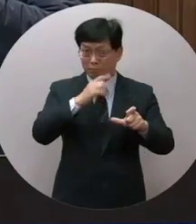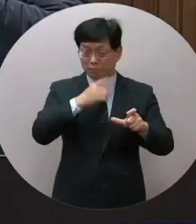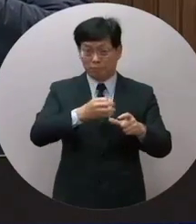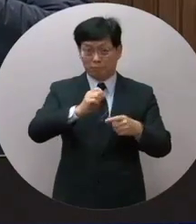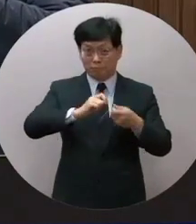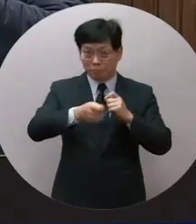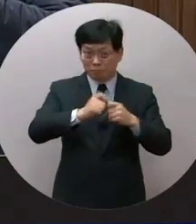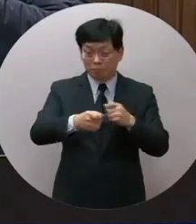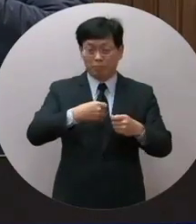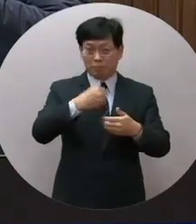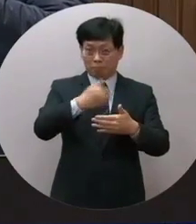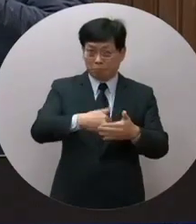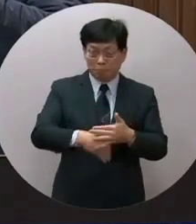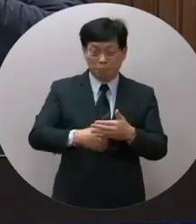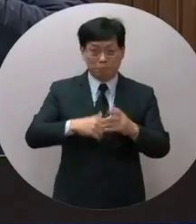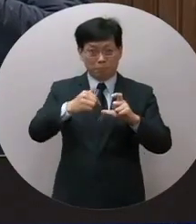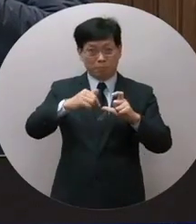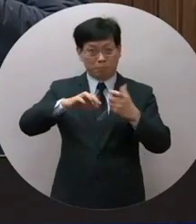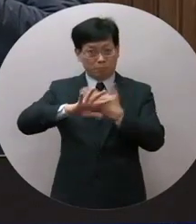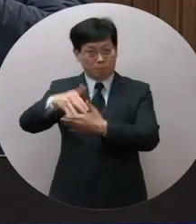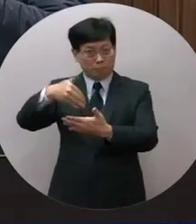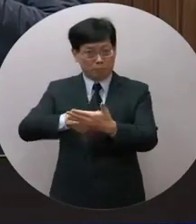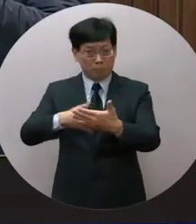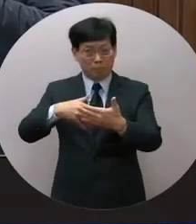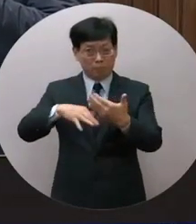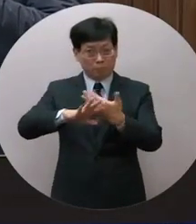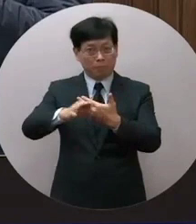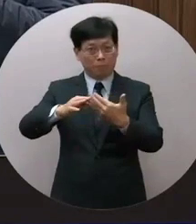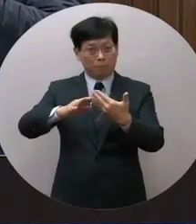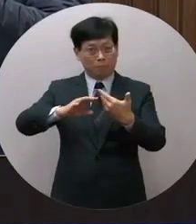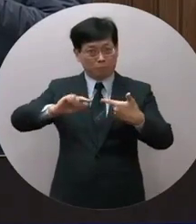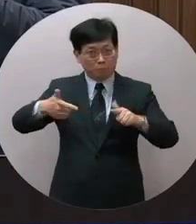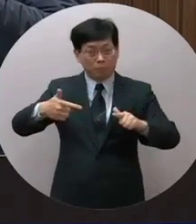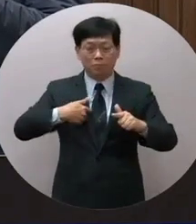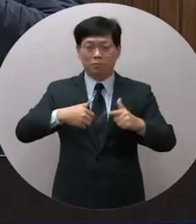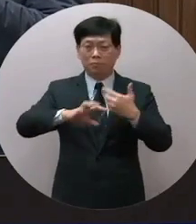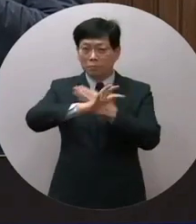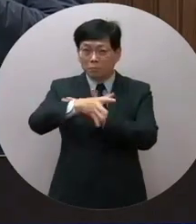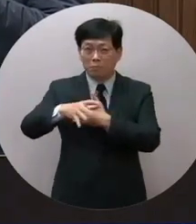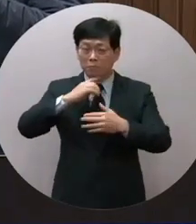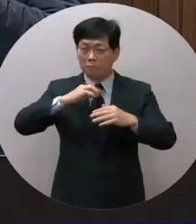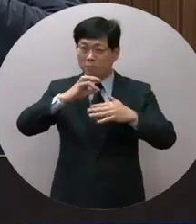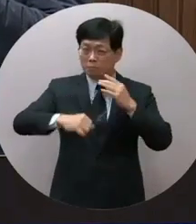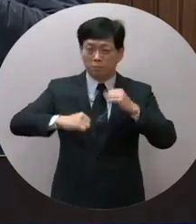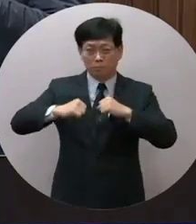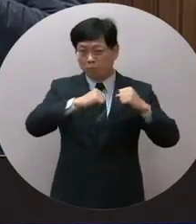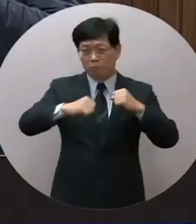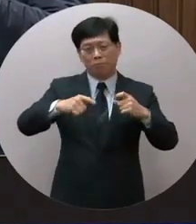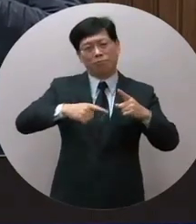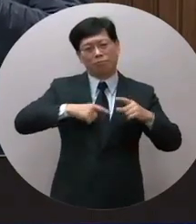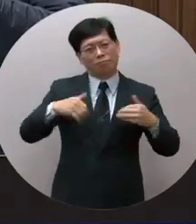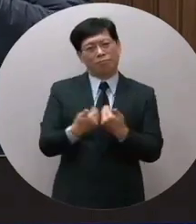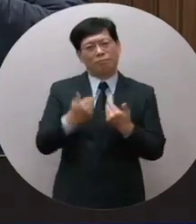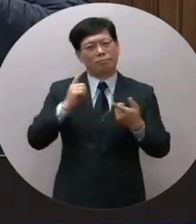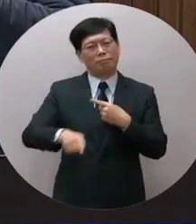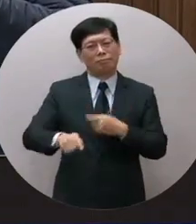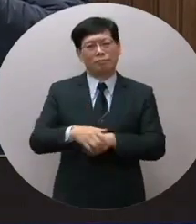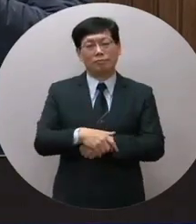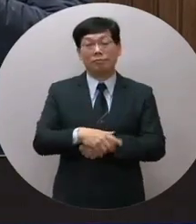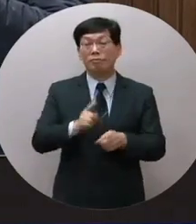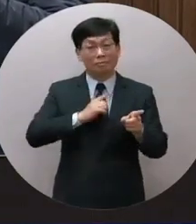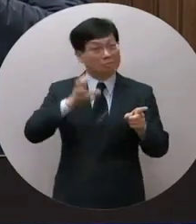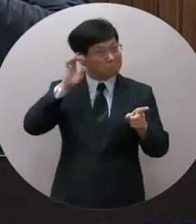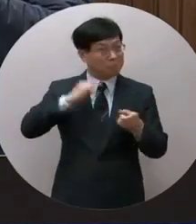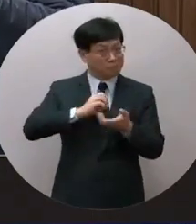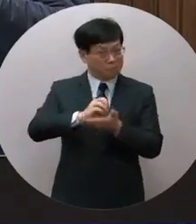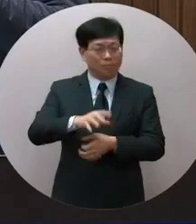產生區內區外差別待遇違背國際以外性租稅競爭的規範院長我給你報告你就聽就好